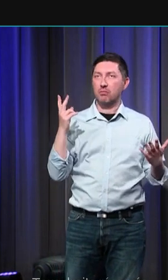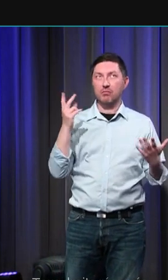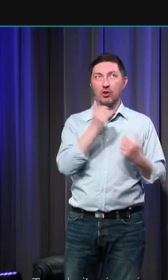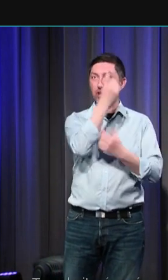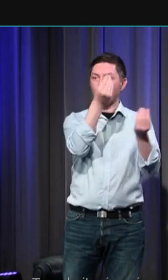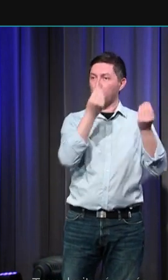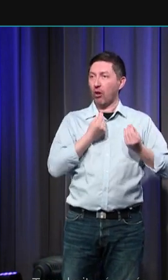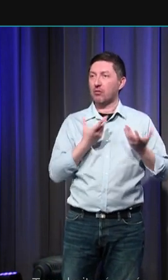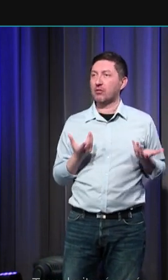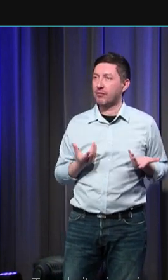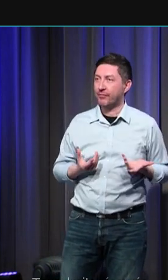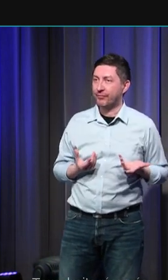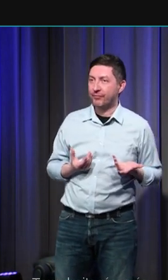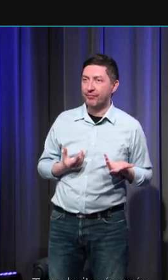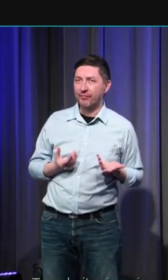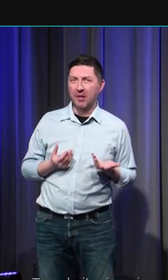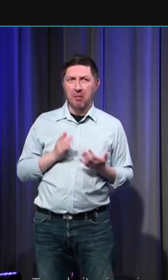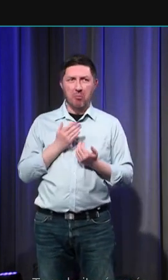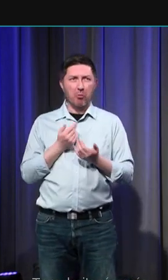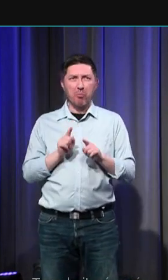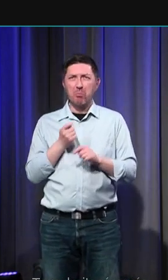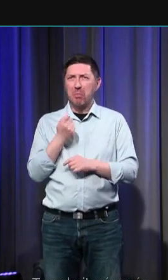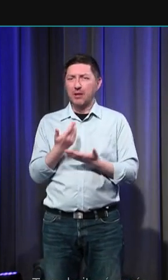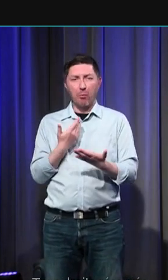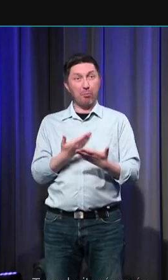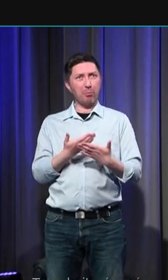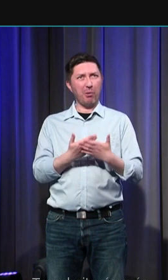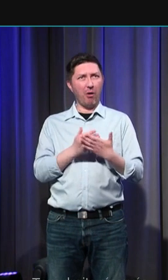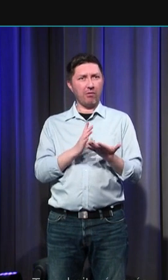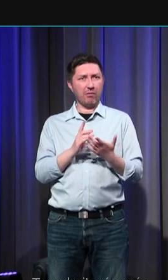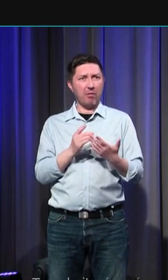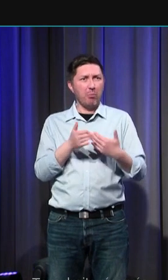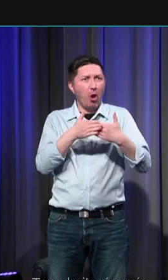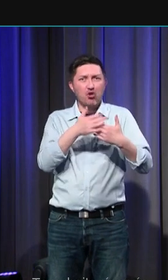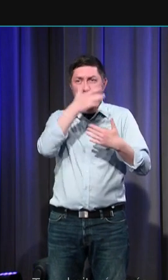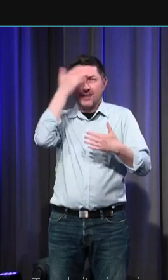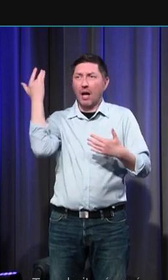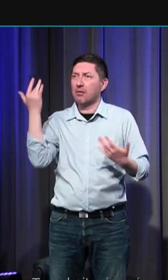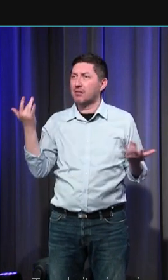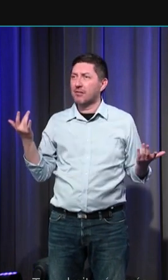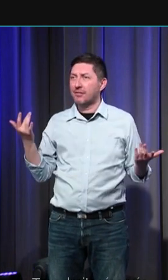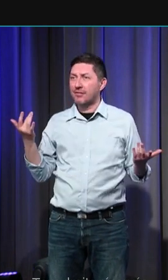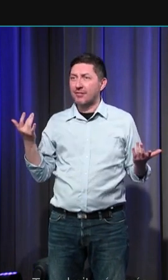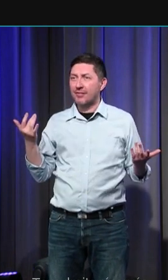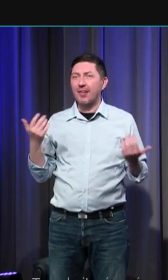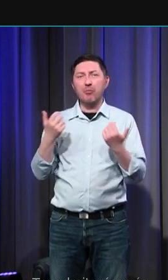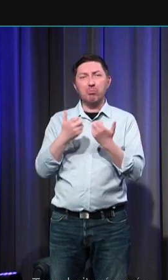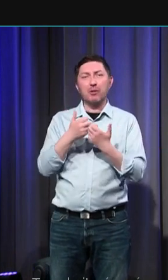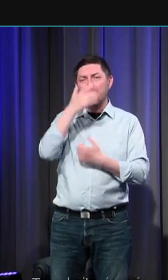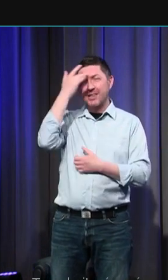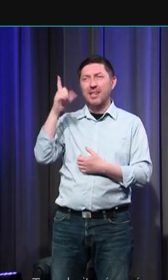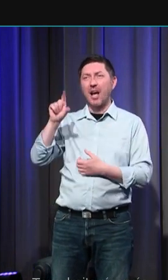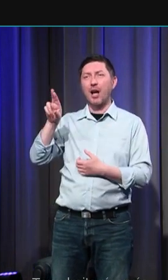peut accorder. Presque un signe de sainteté. Ce don des larmes que saint Louis regrettait